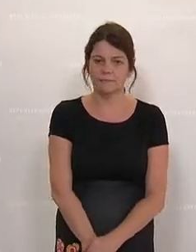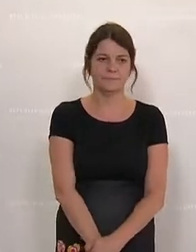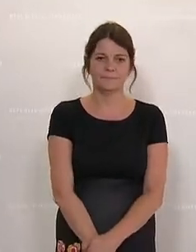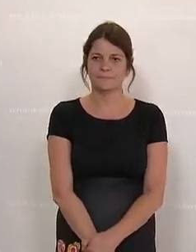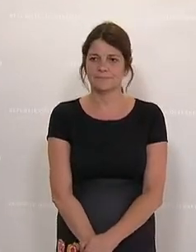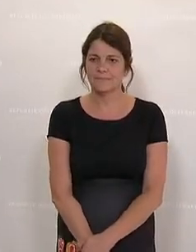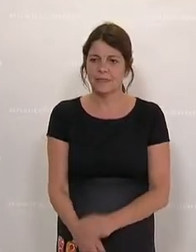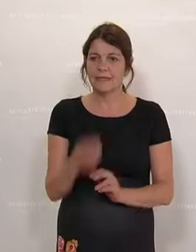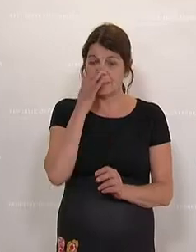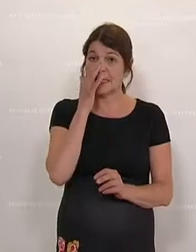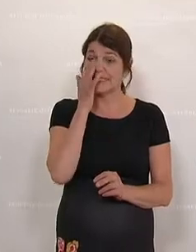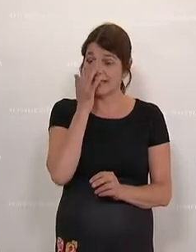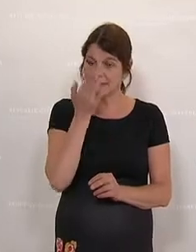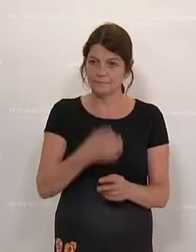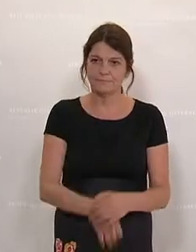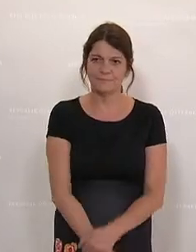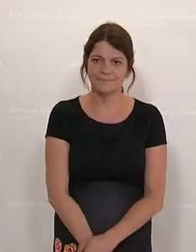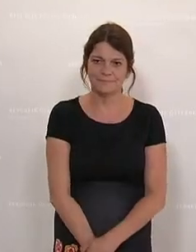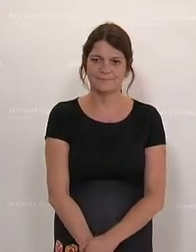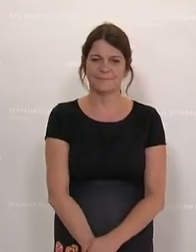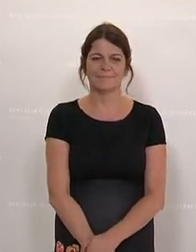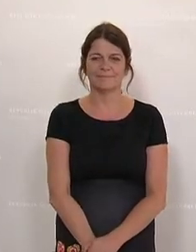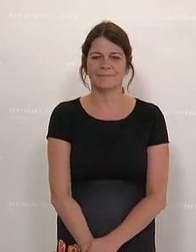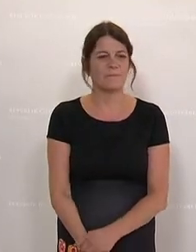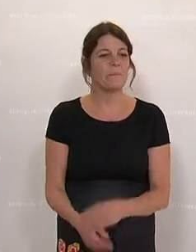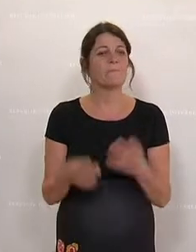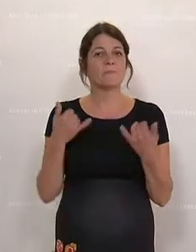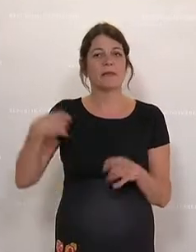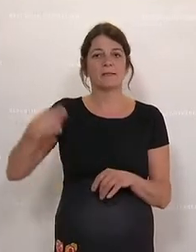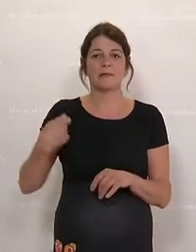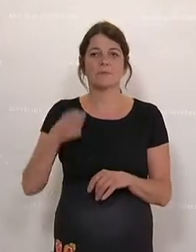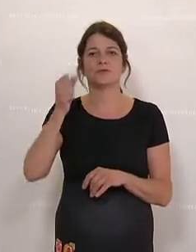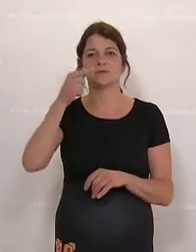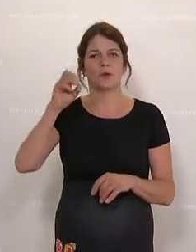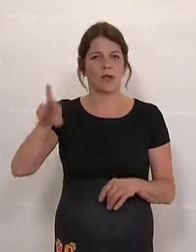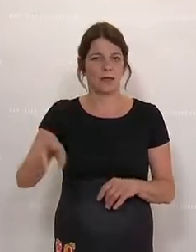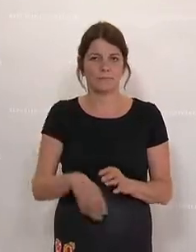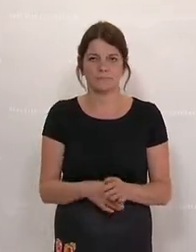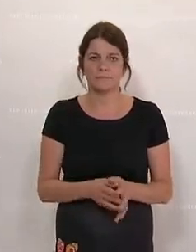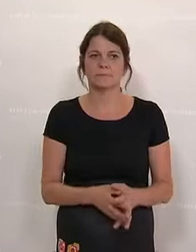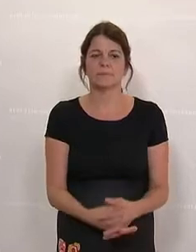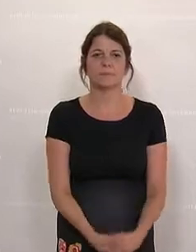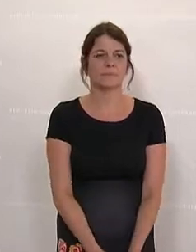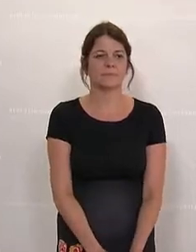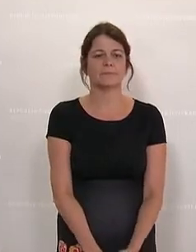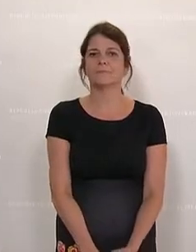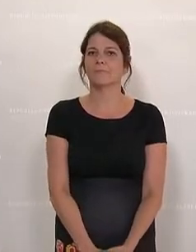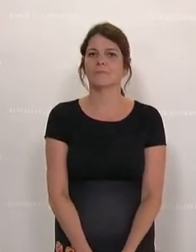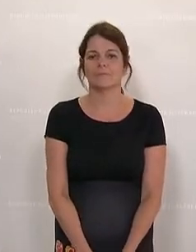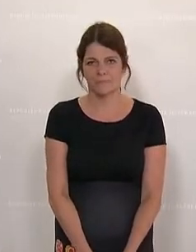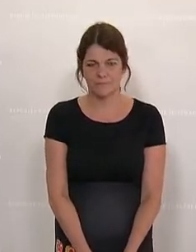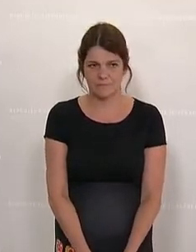Das war Claudia Plackholm von der ÖVP. Sie wurde vorhin nach der Sitzungsunterbrechung unter Stehpräsidiale der Klubableutin des